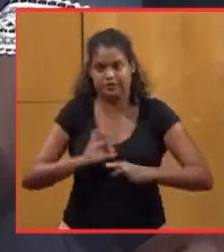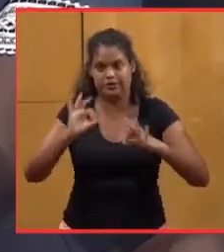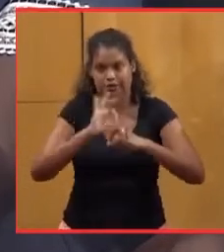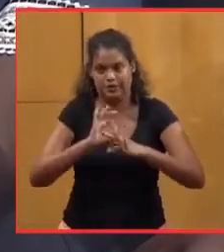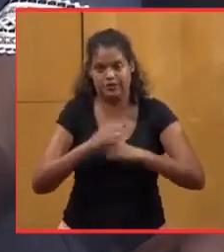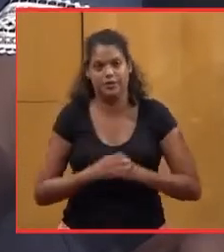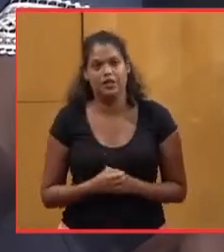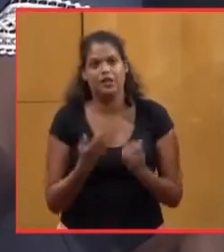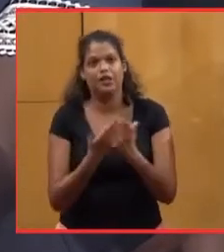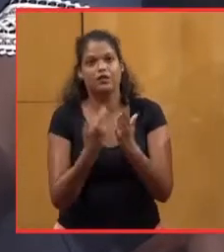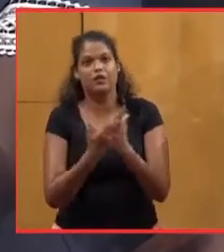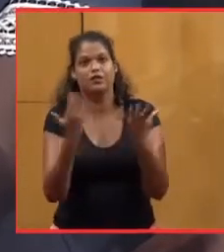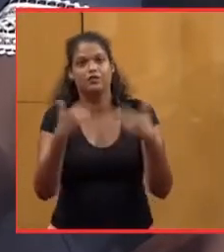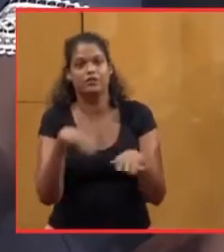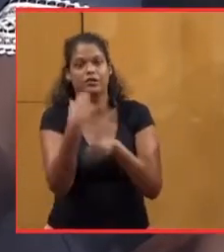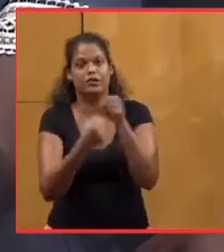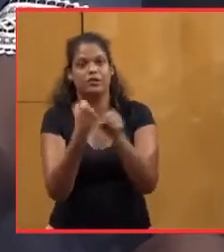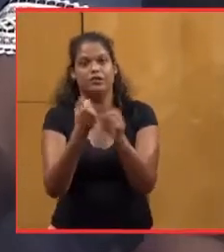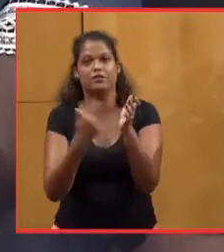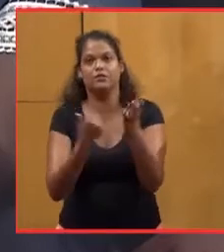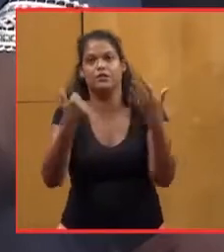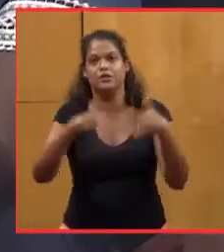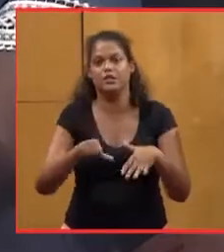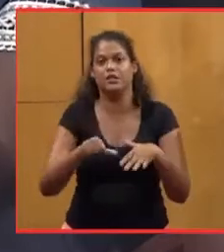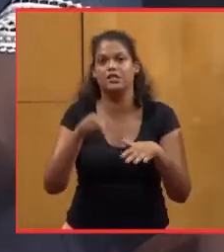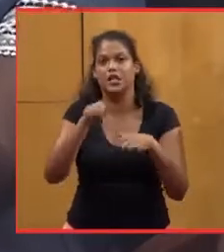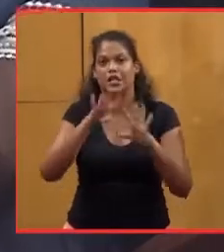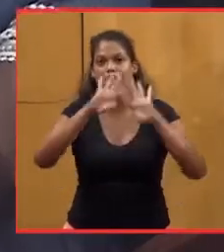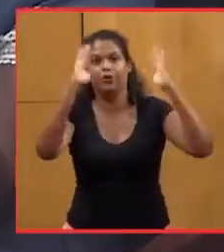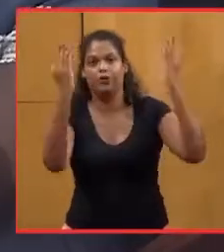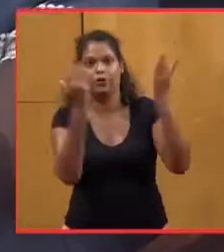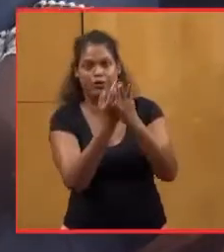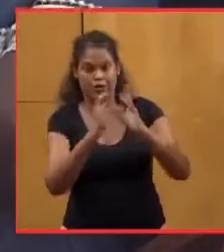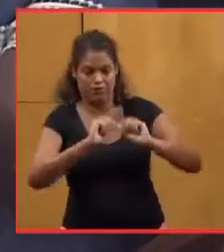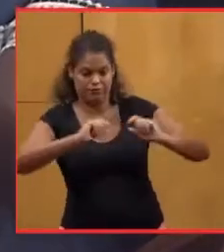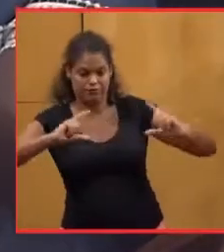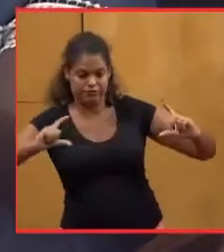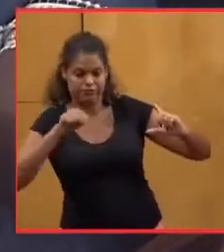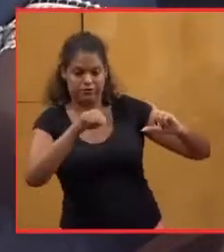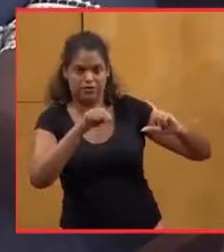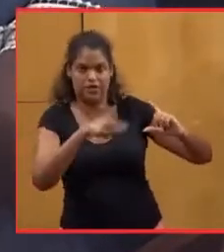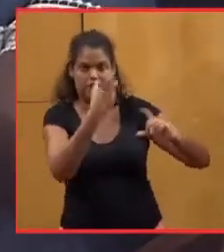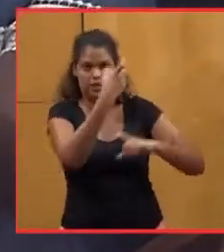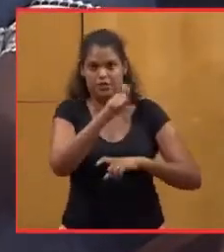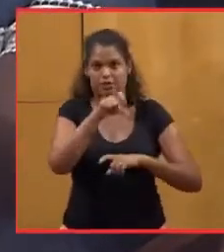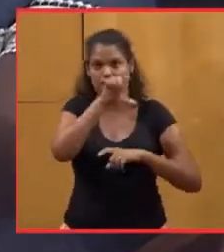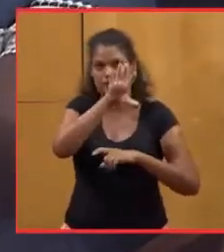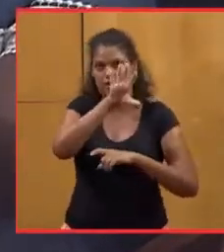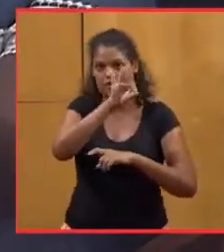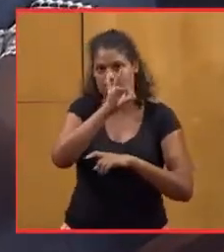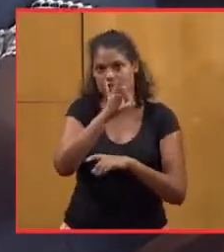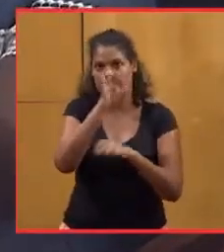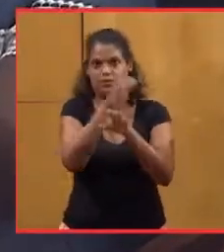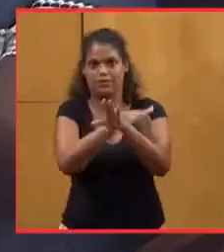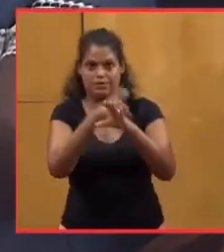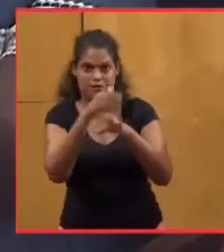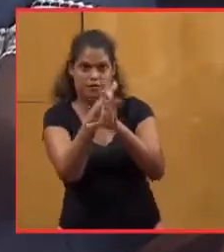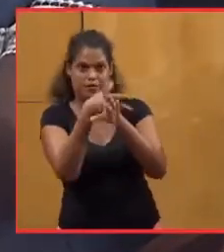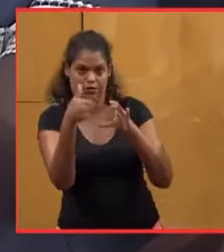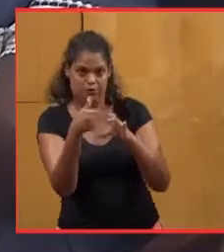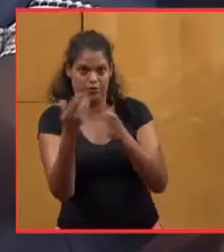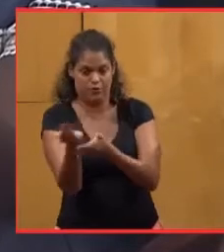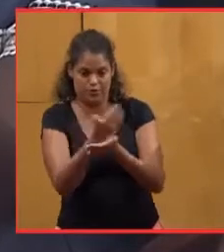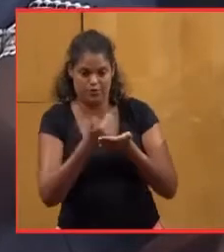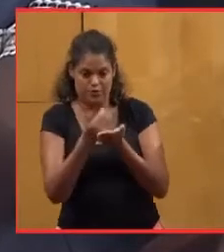vous terminez l'année 2016 avec près de, total en bas, près de 250 millions d'euros de recettes